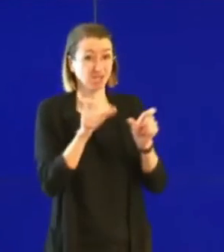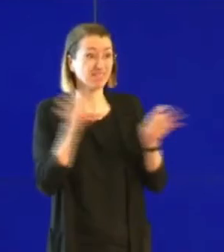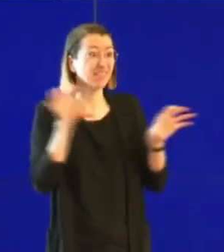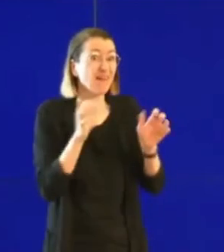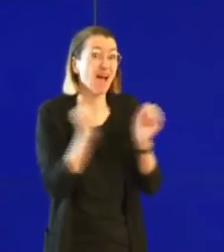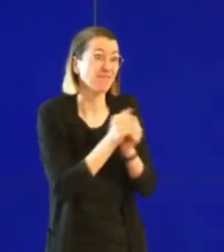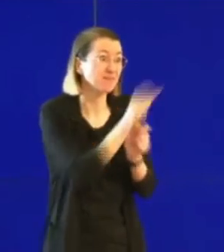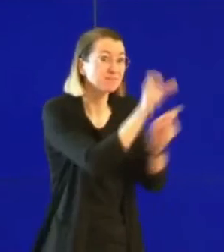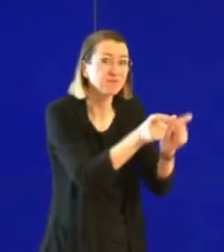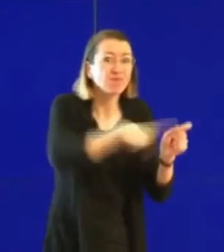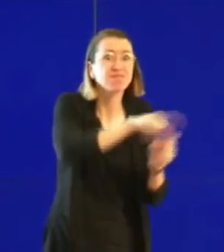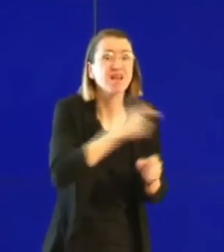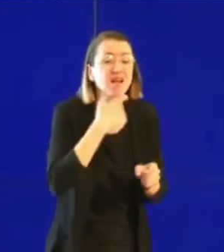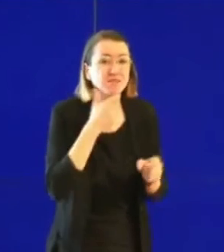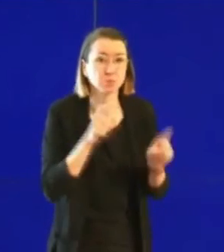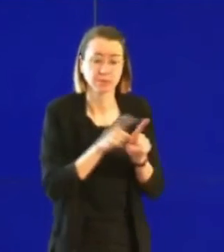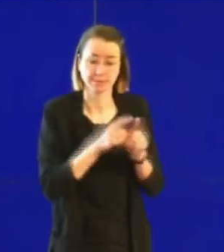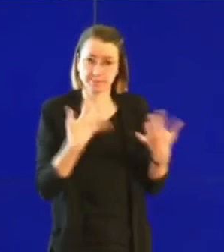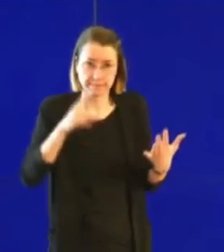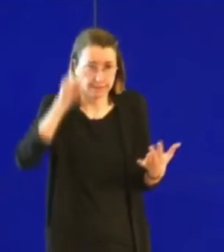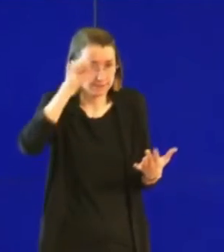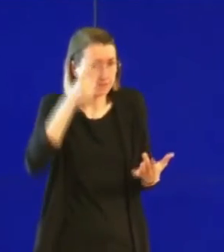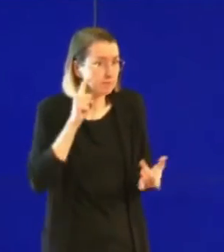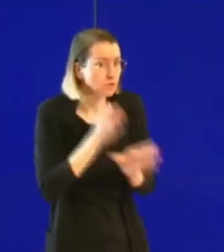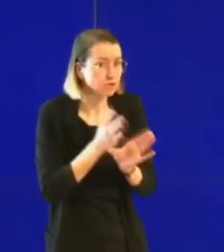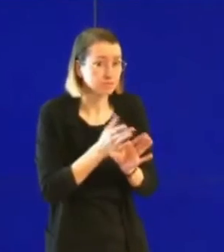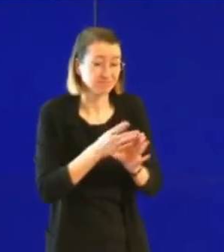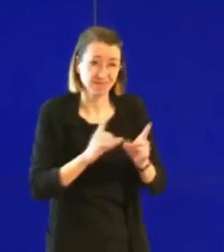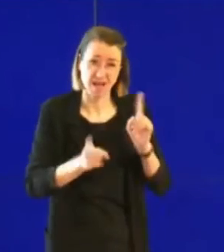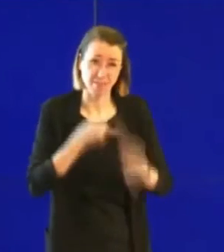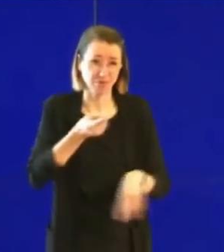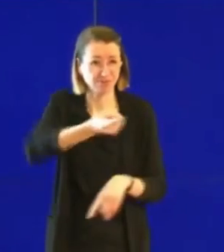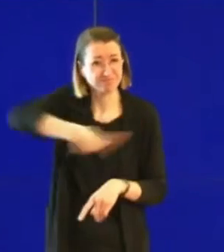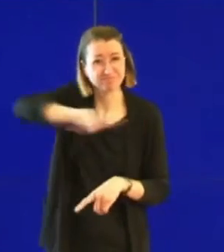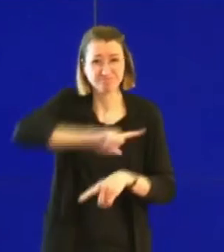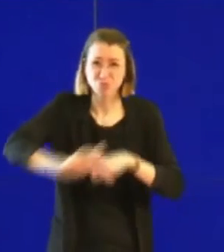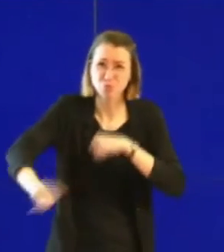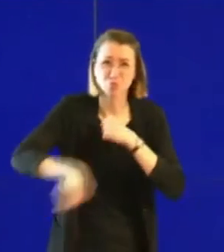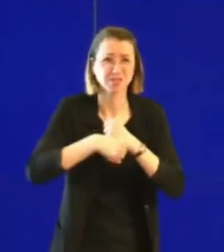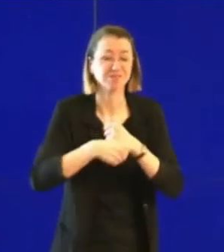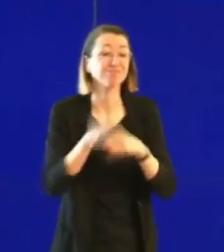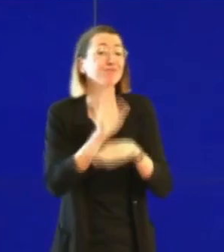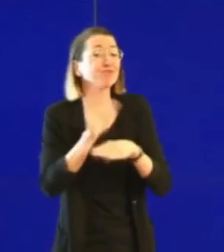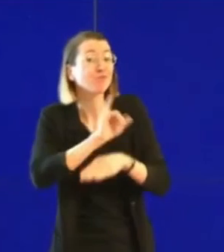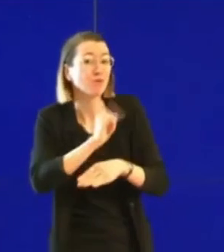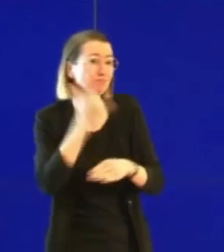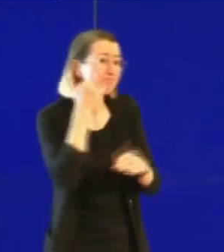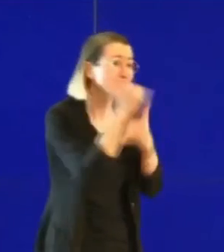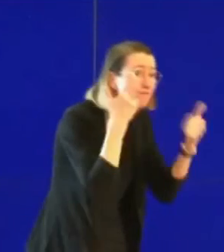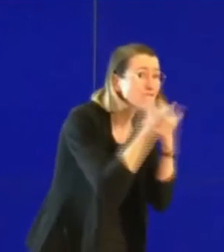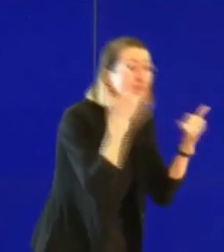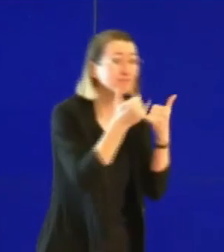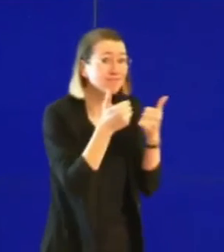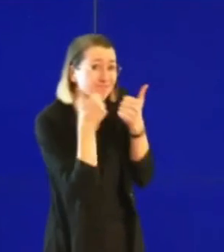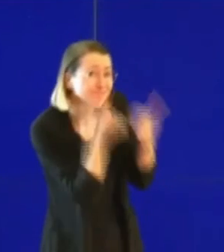votre soutien de l'extérieur des maisons de repos, mais au travers de coups de téléphone, de Skype, d'autres